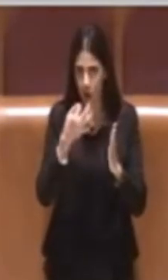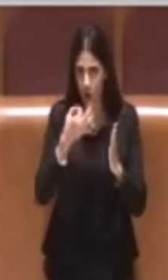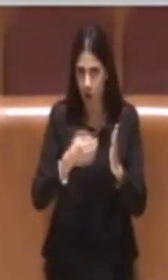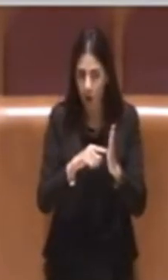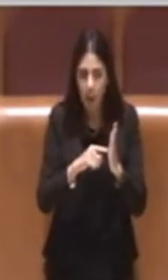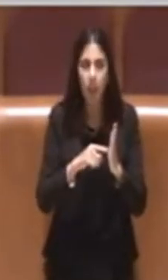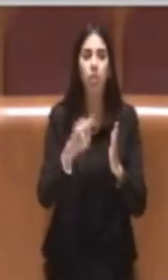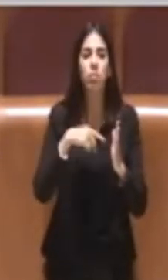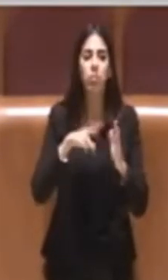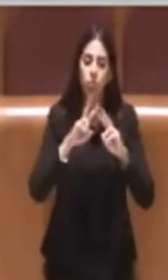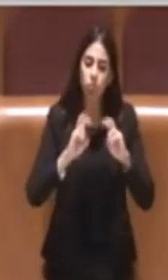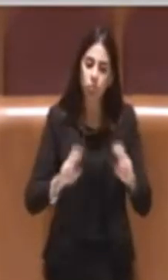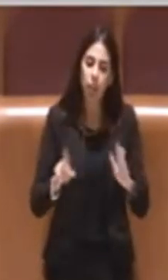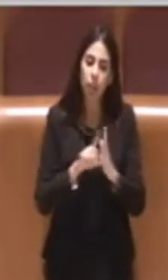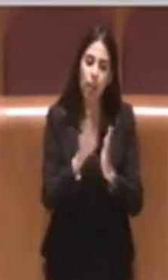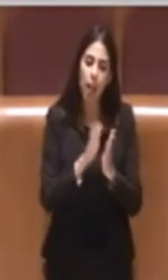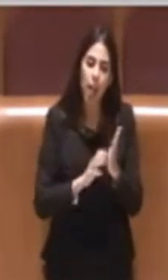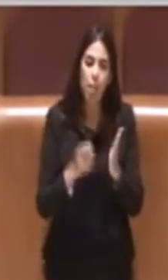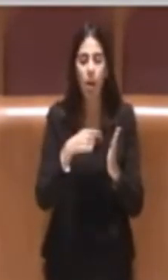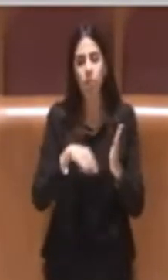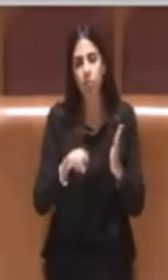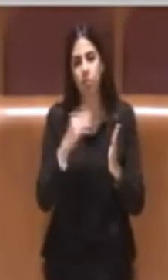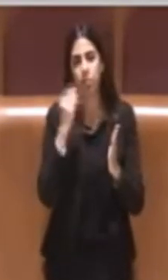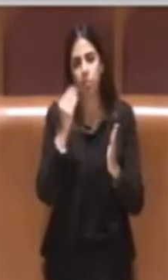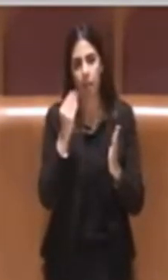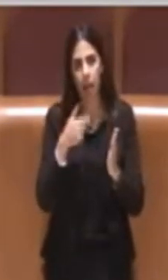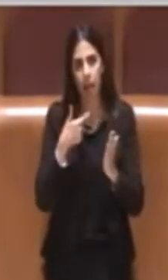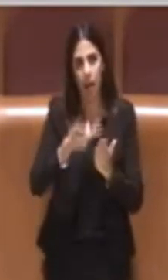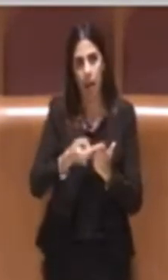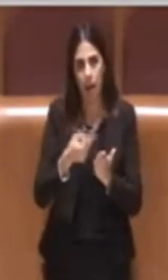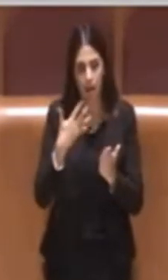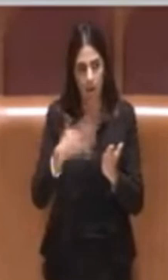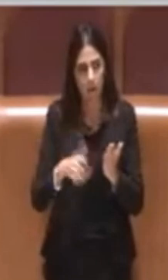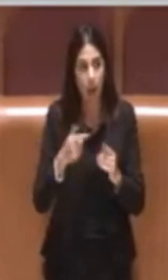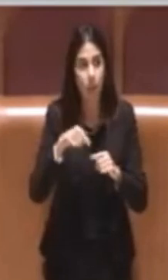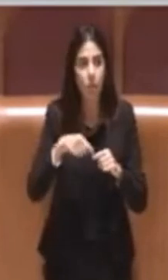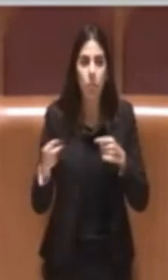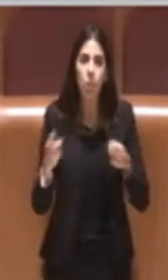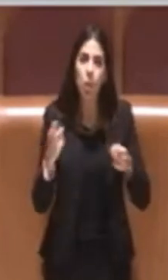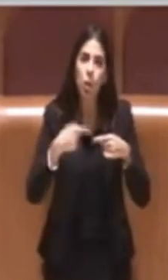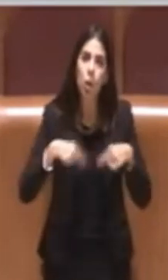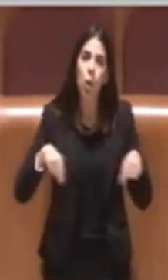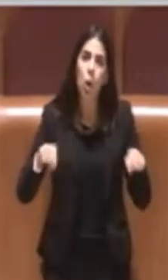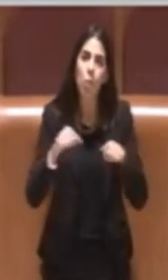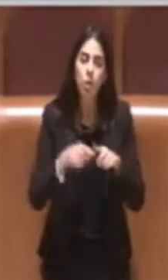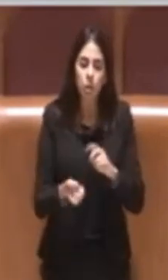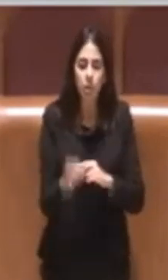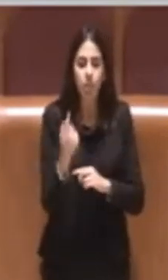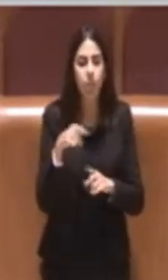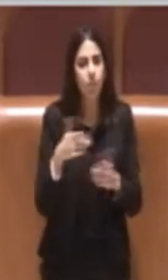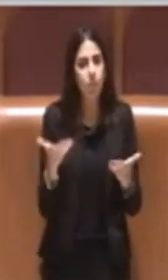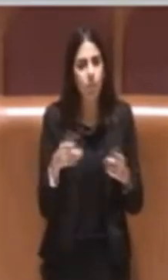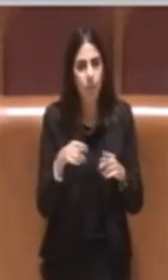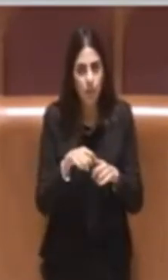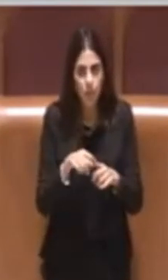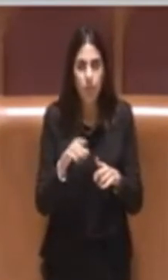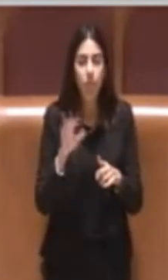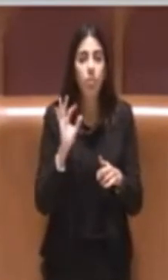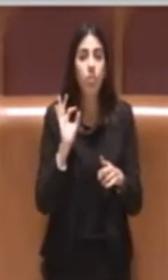analizzato la delibera e abbiamo espresso parere. Nel corso di quella Commissione è venuto fuori che era stato,